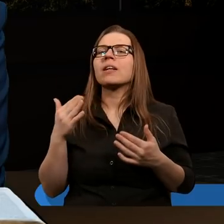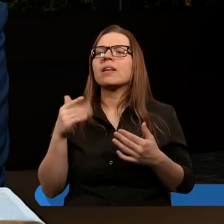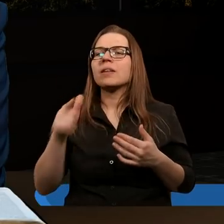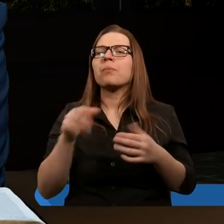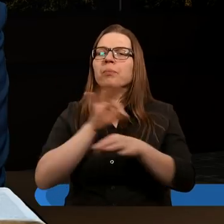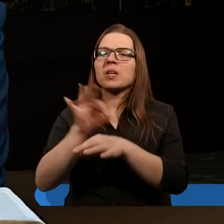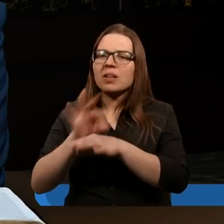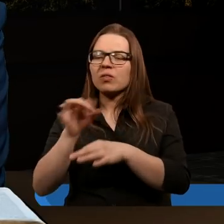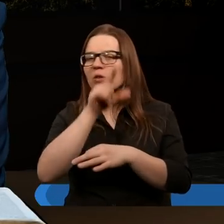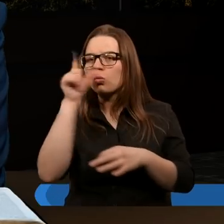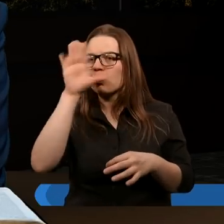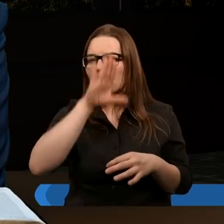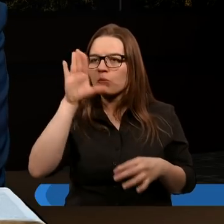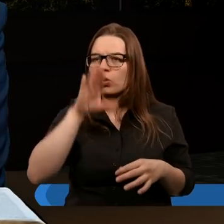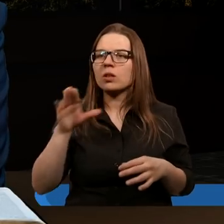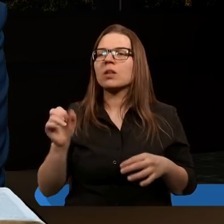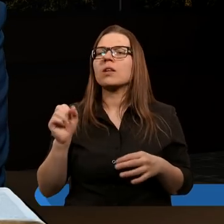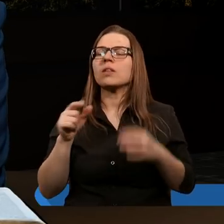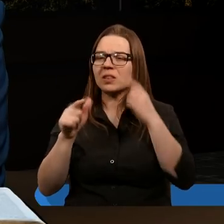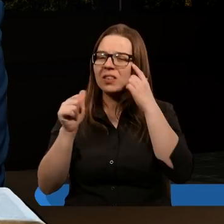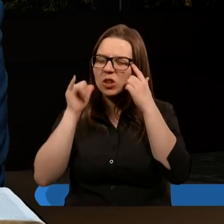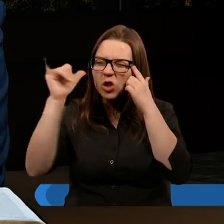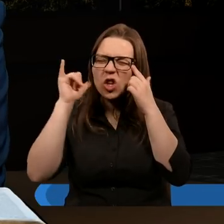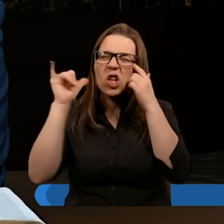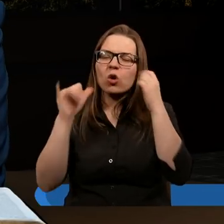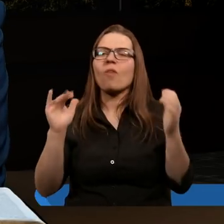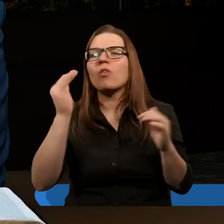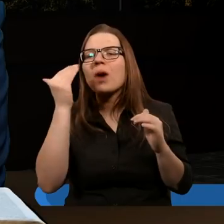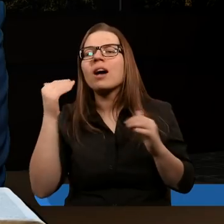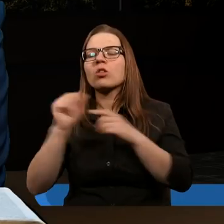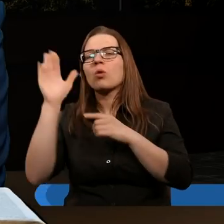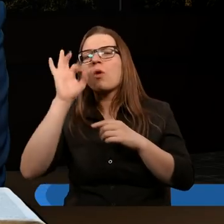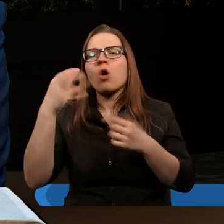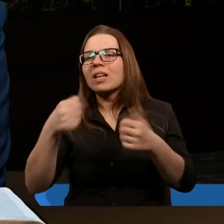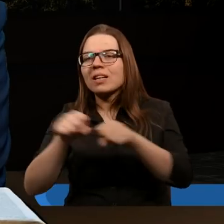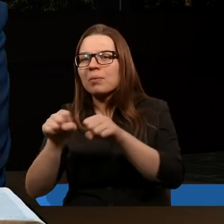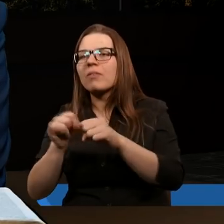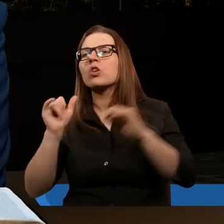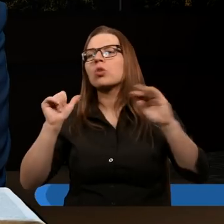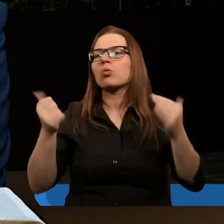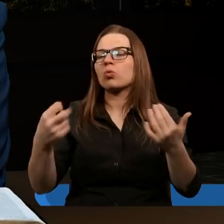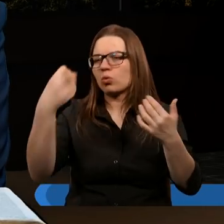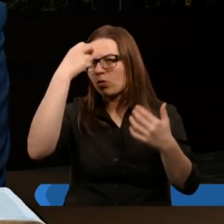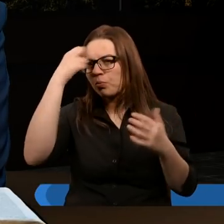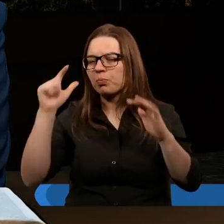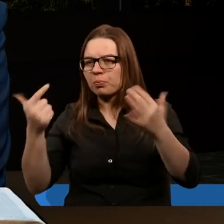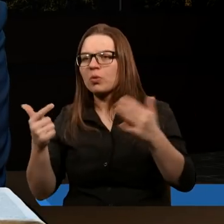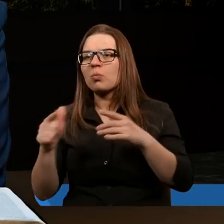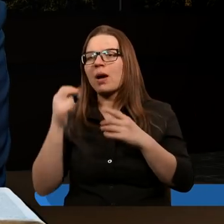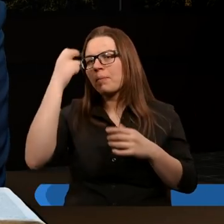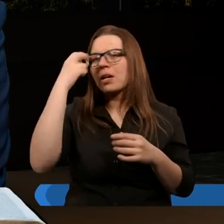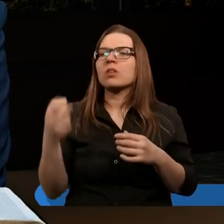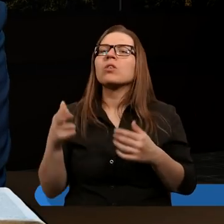prześladowanie ludu Bożego. Oni krzyczą, wołają do Boga o tę sprawiedliwość i szósta, siódma pieczęć,